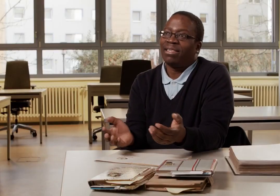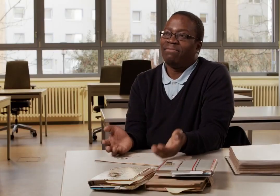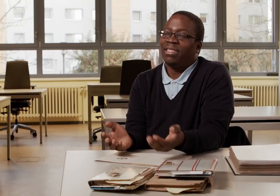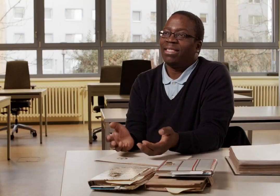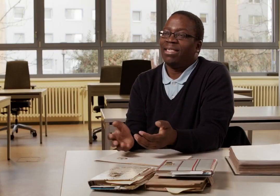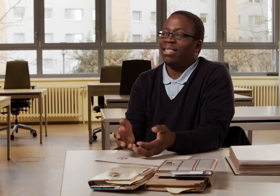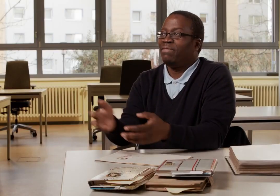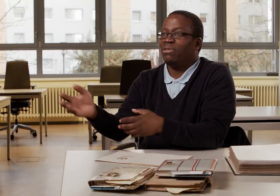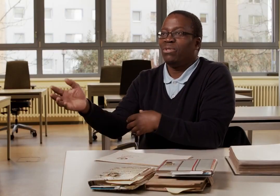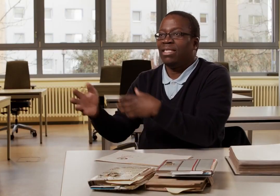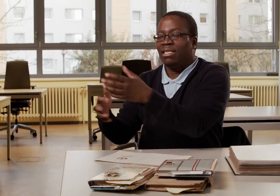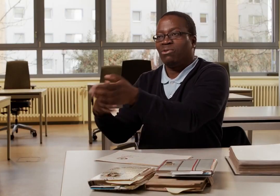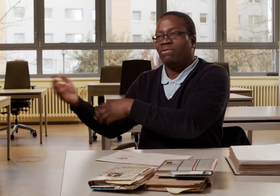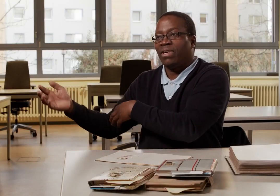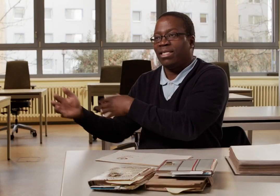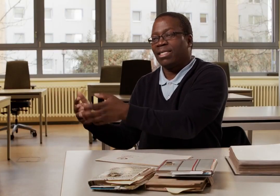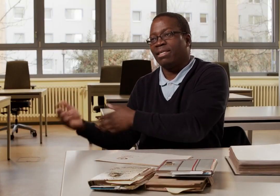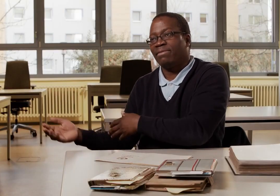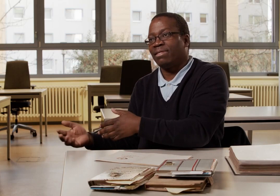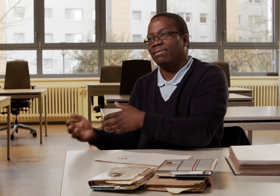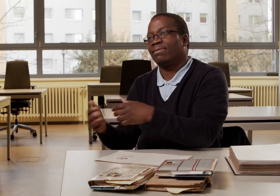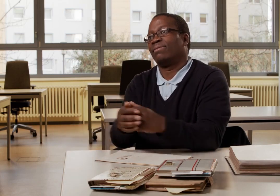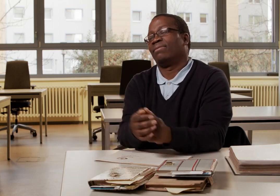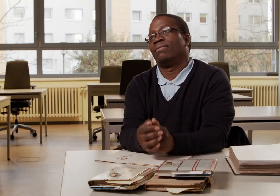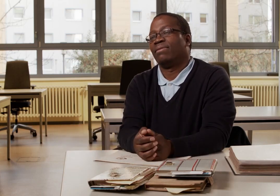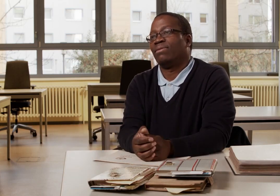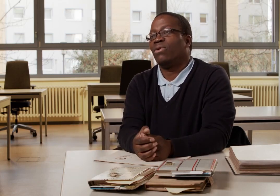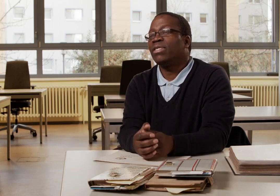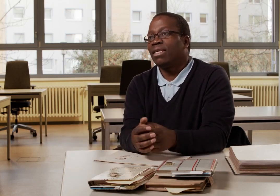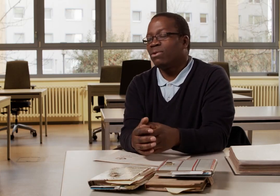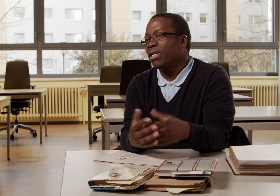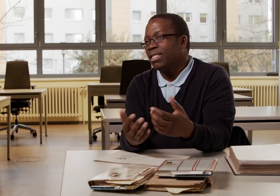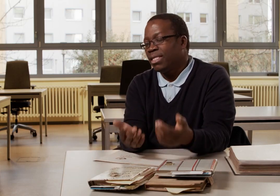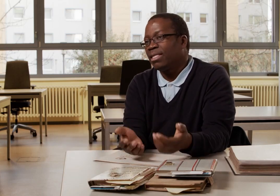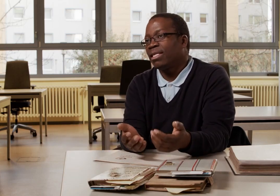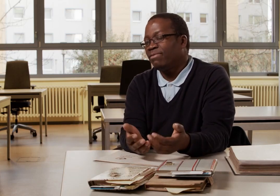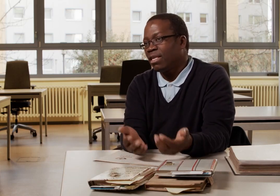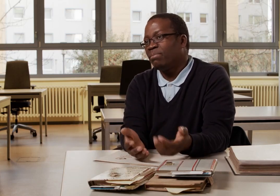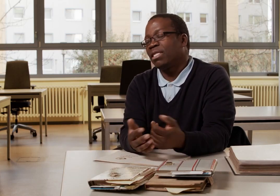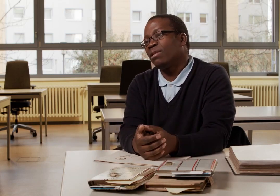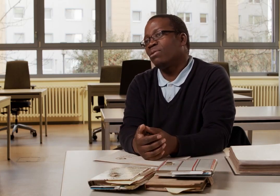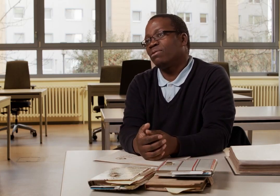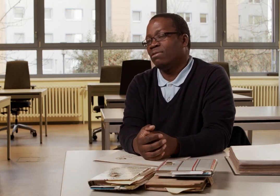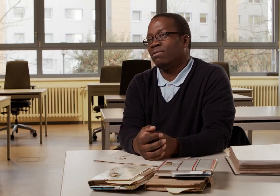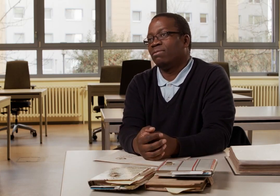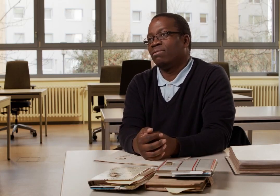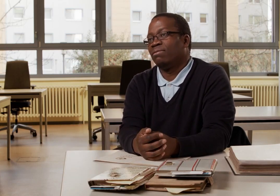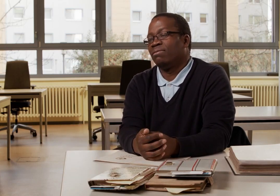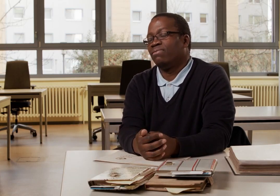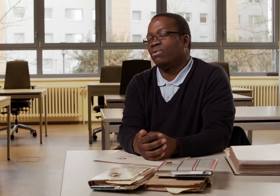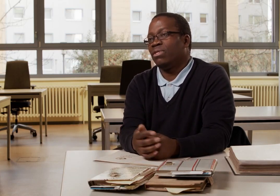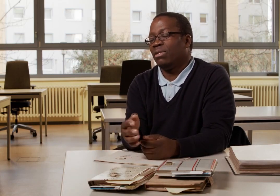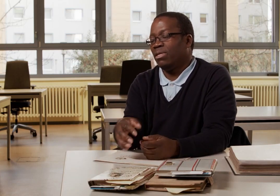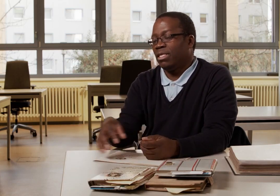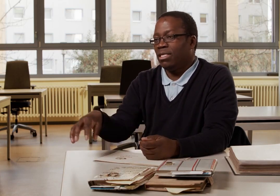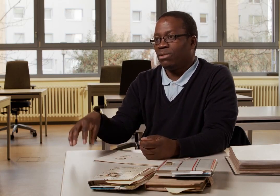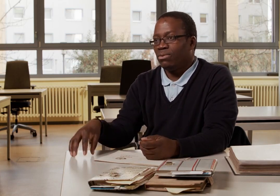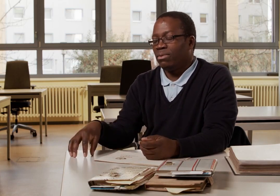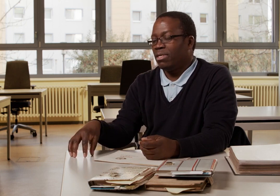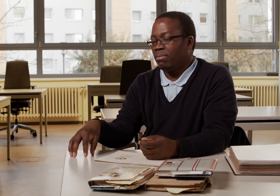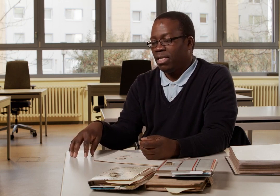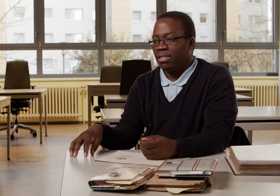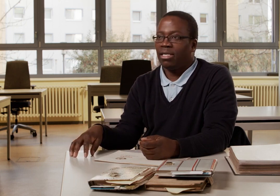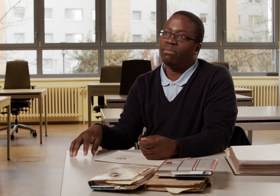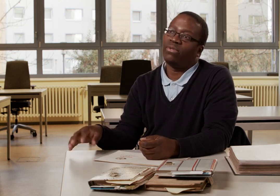Man war angewiesen, irgendwie durch diese Zufallstreffen. Oder organisierte Treffen gab es auch, wo die Leute